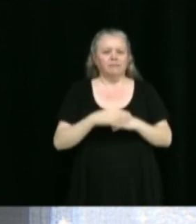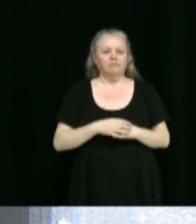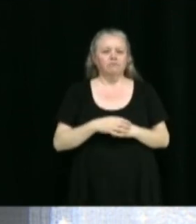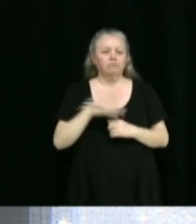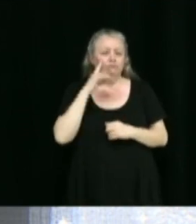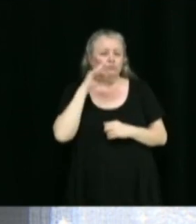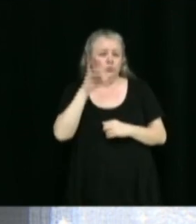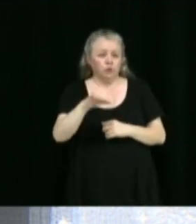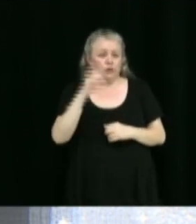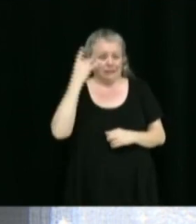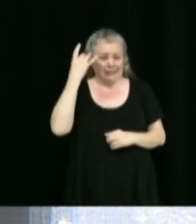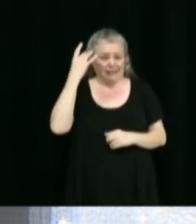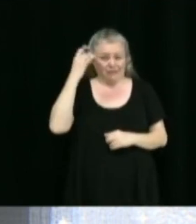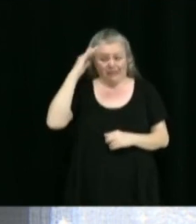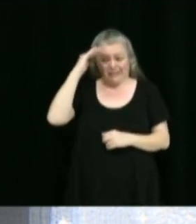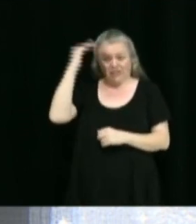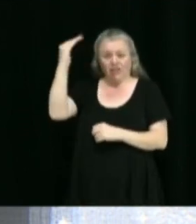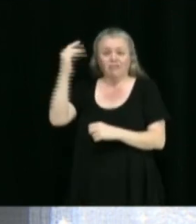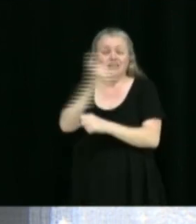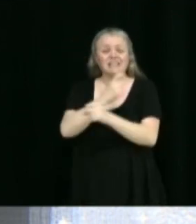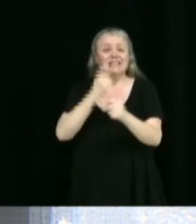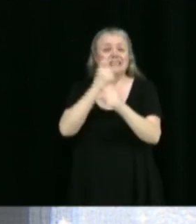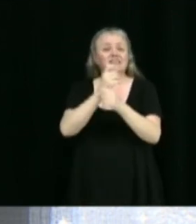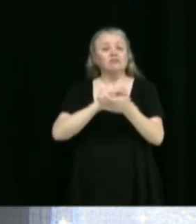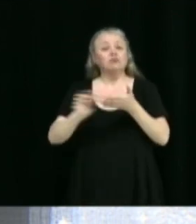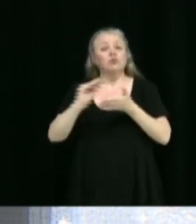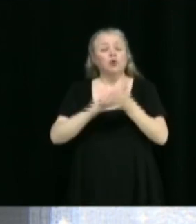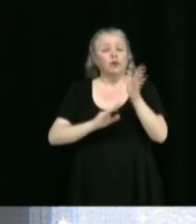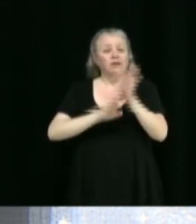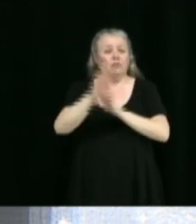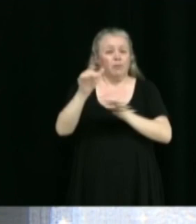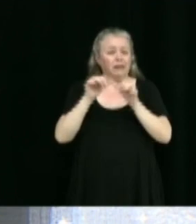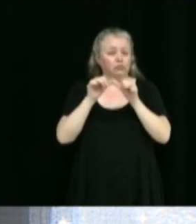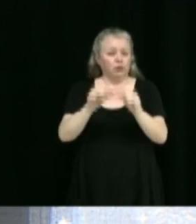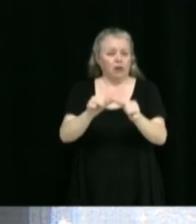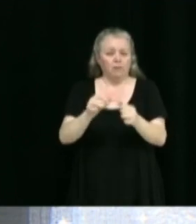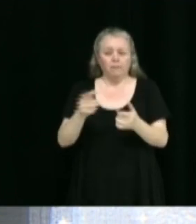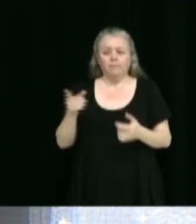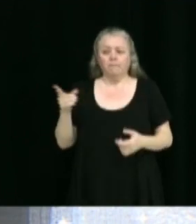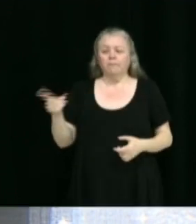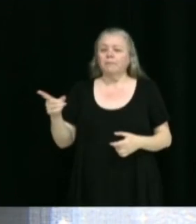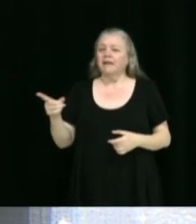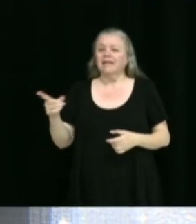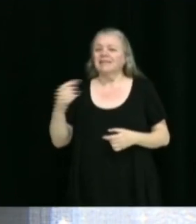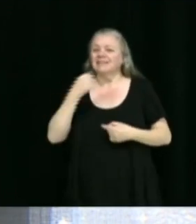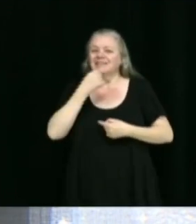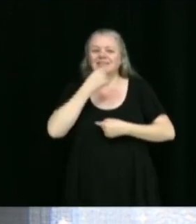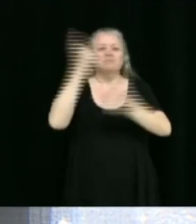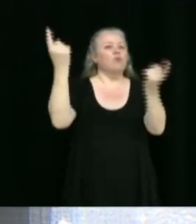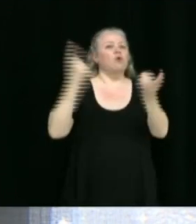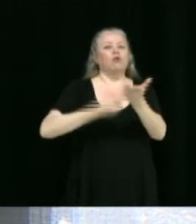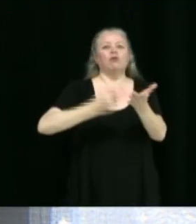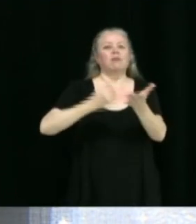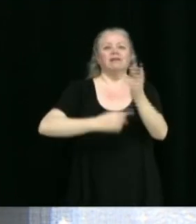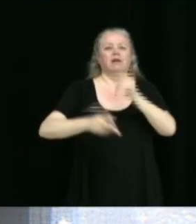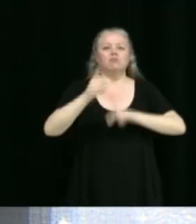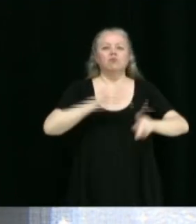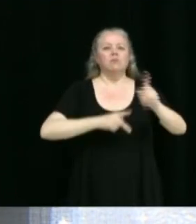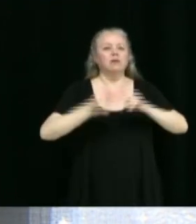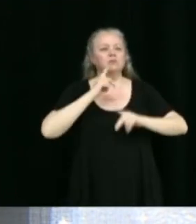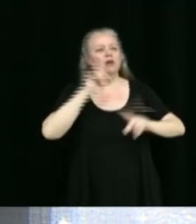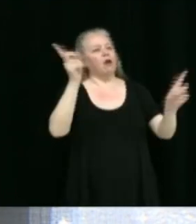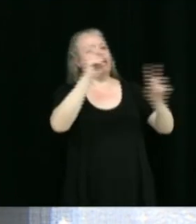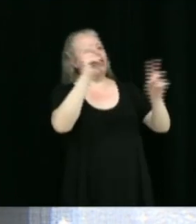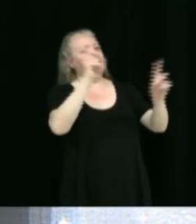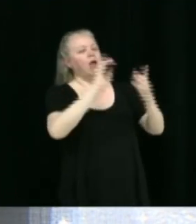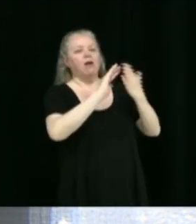notre scientifique en chef ou notre directrice du Bureau du développement durable ne sort pas publiquement pour dénoncer les actions prises par la